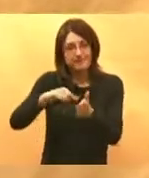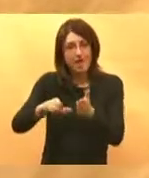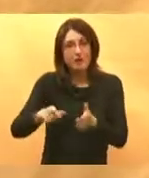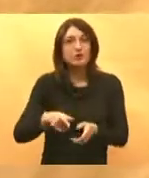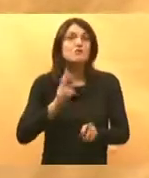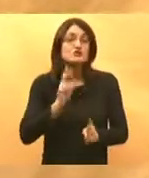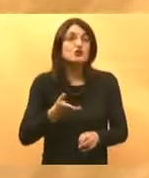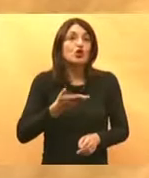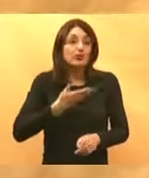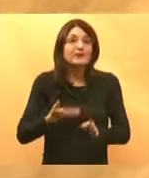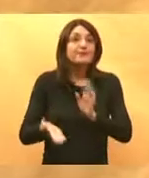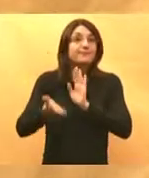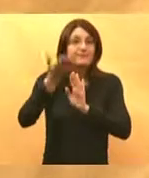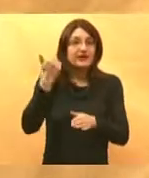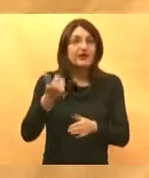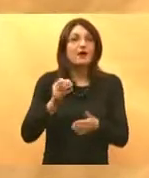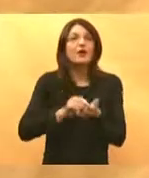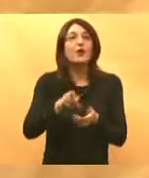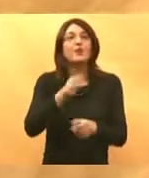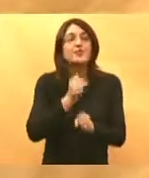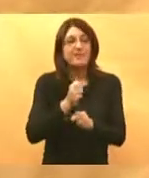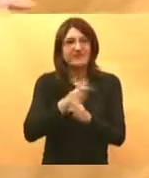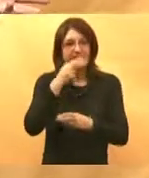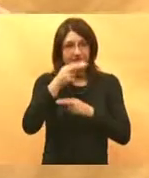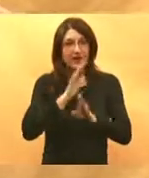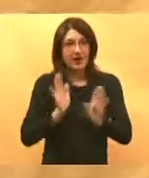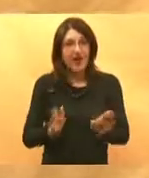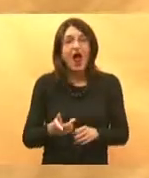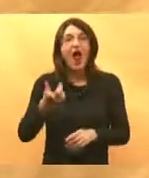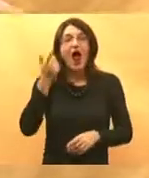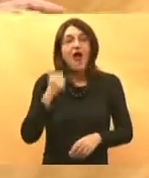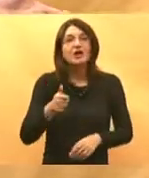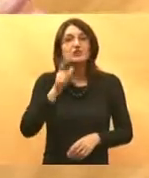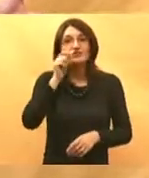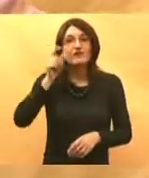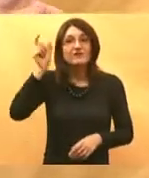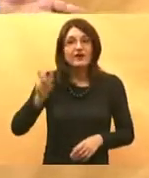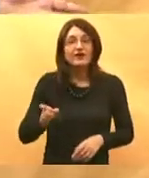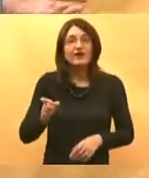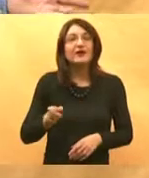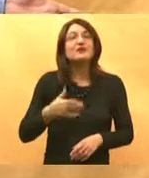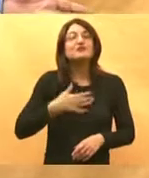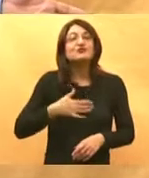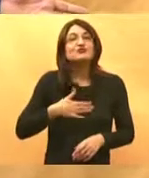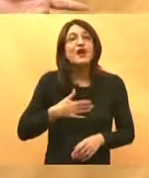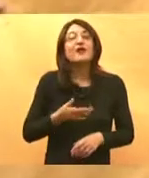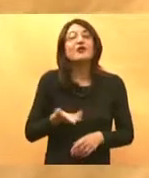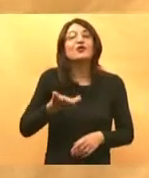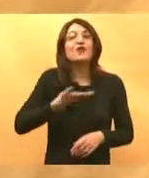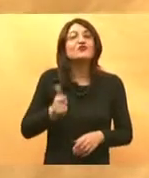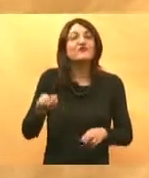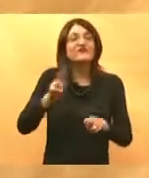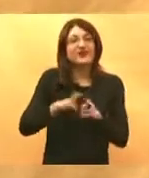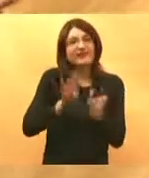možda dobijete i ranije termin i to obaviti ali šta se događa naravno da pacijenti žele kao i svaki hrvatskih građani hoće proći što jeftinije